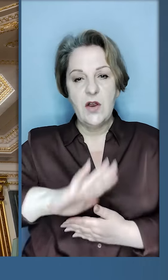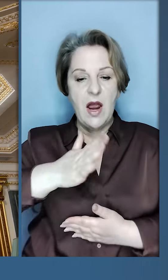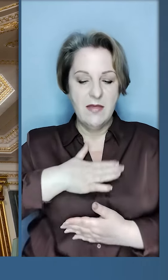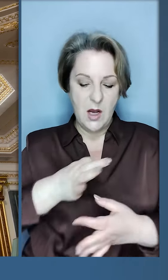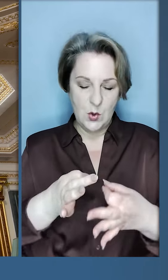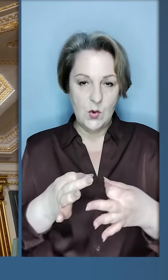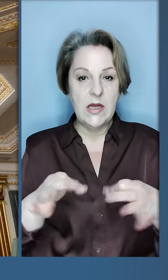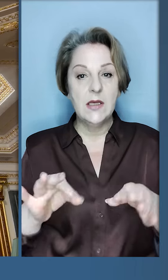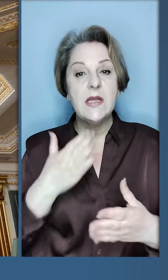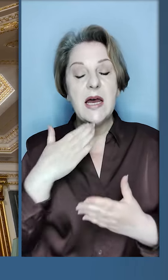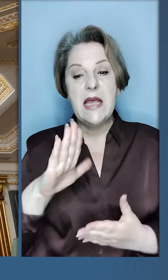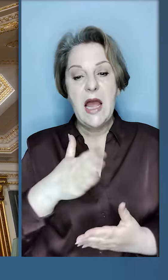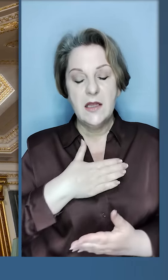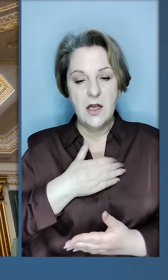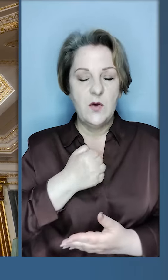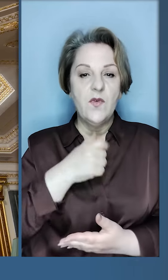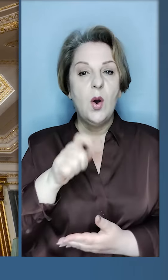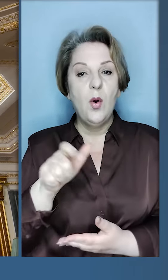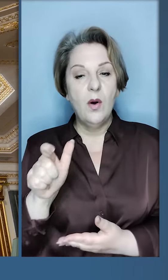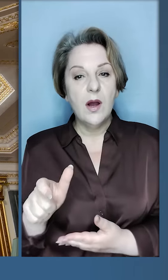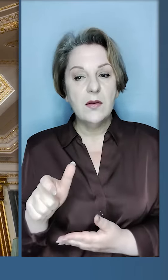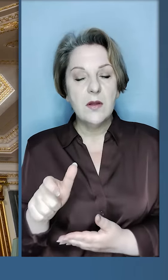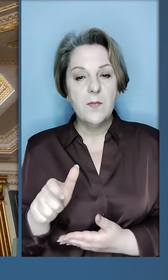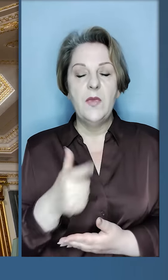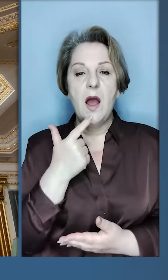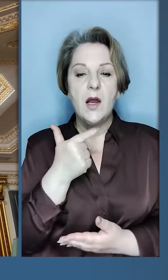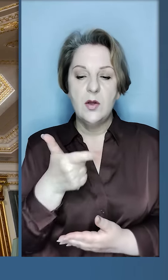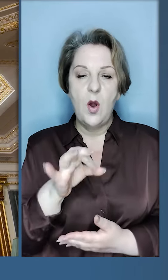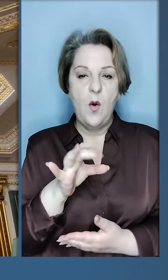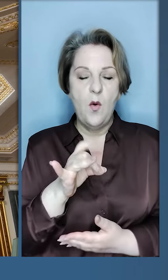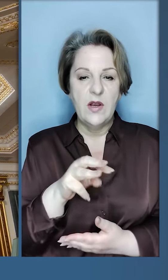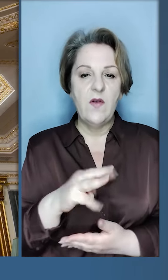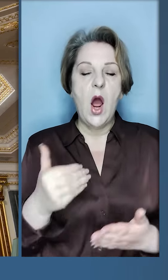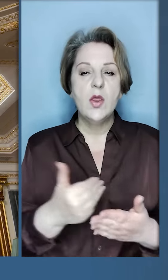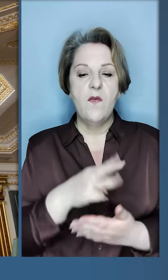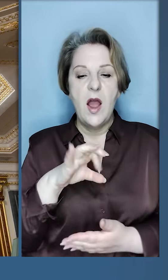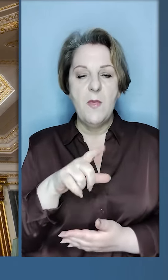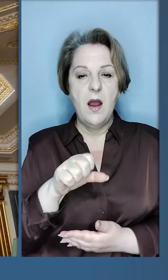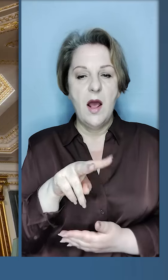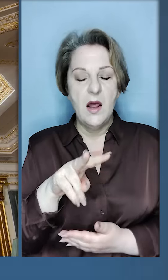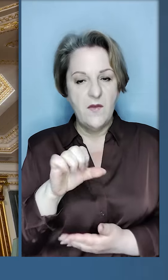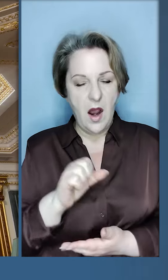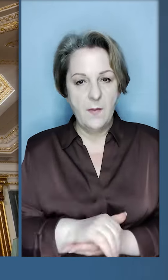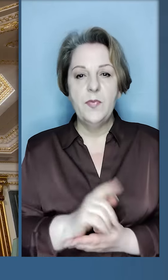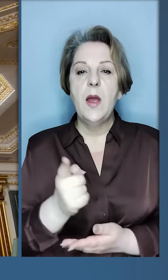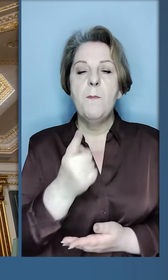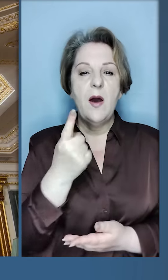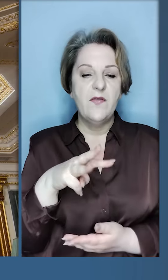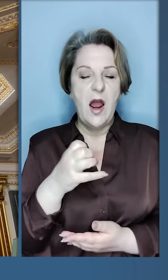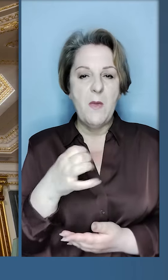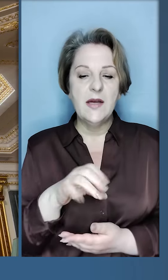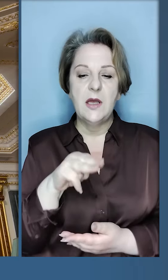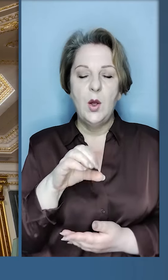життя, нашу державу, нашу незалежність. Дякую нашим воїнам Красногорівка, Новомихайлівка,